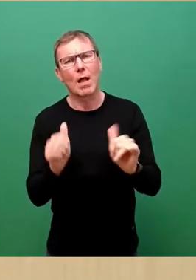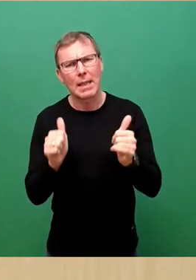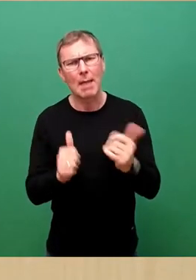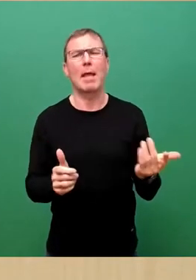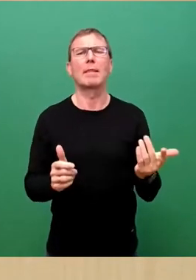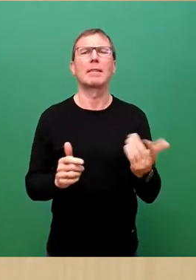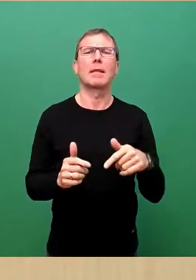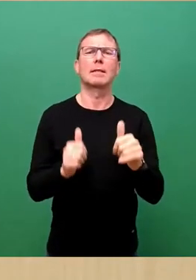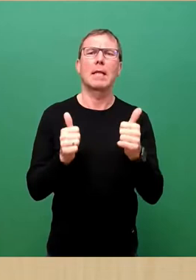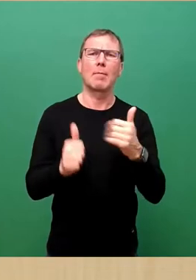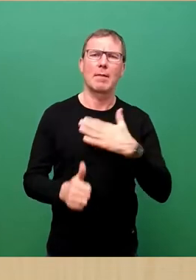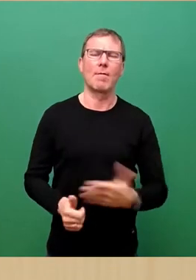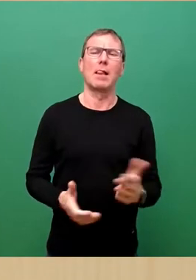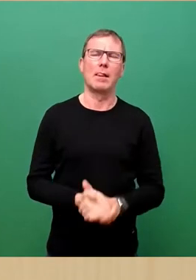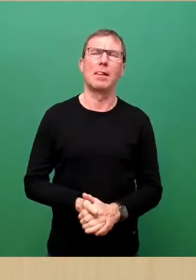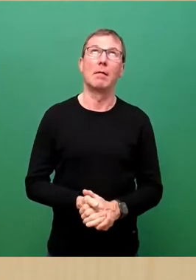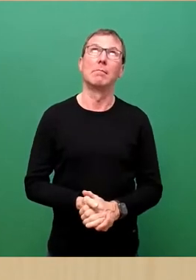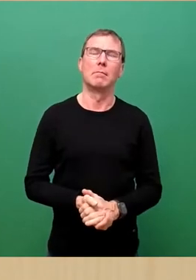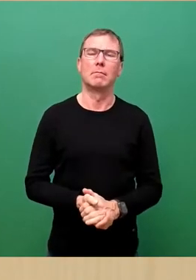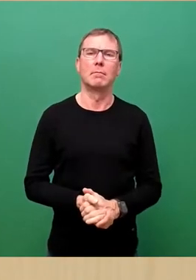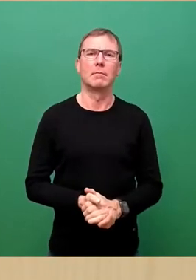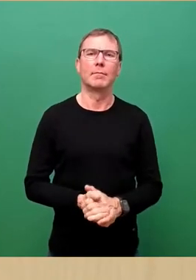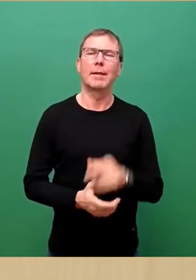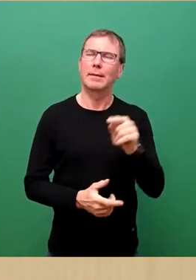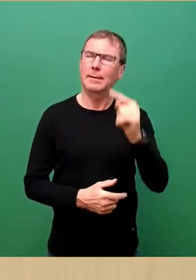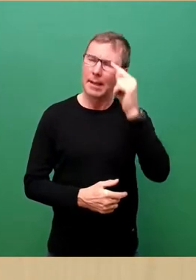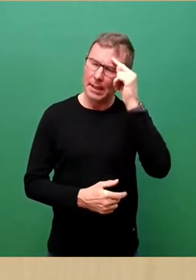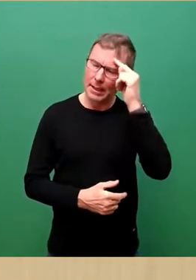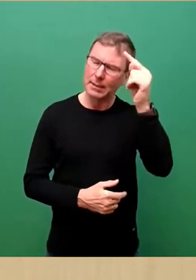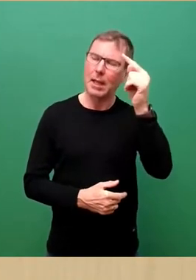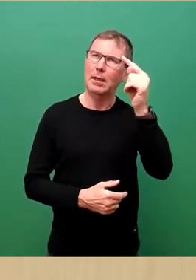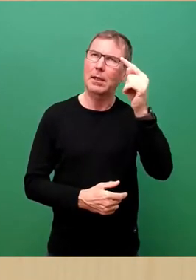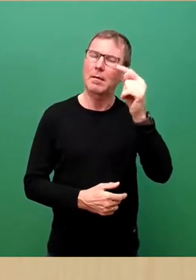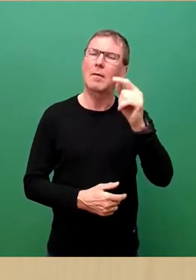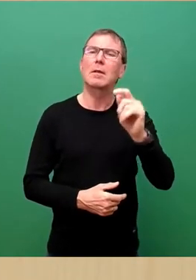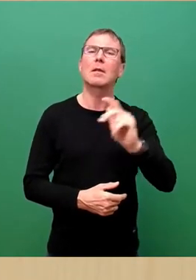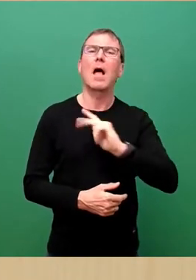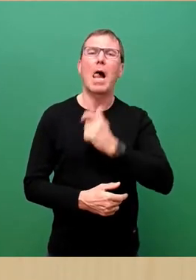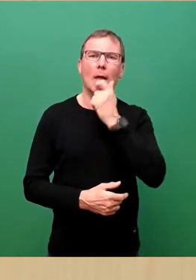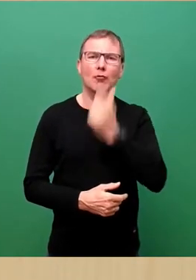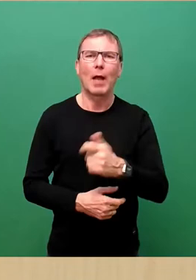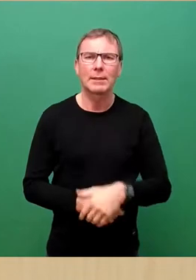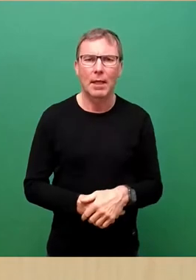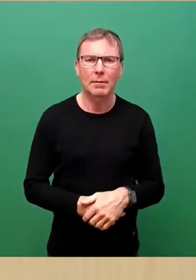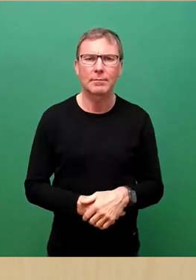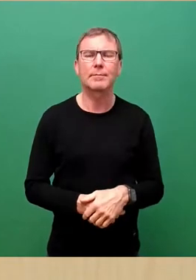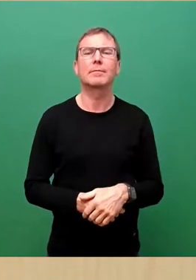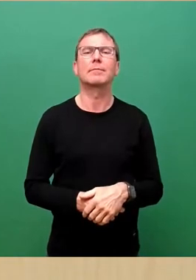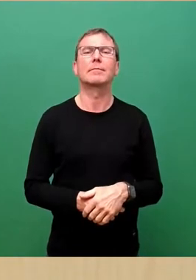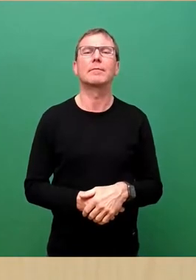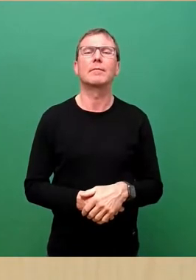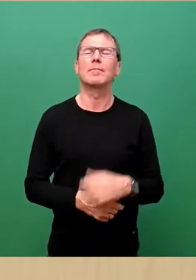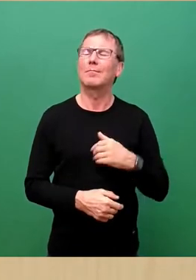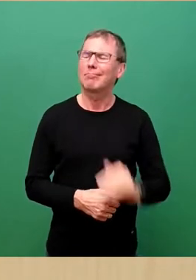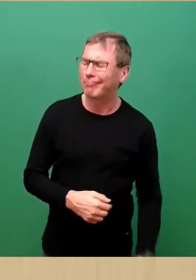Leben will. Dieser Gedanke von Albert Schweitzer trägt mich von Kindheit